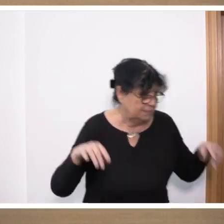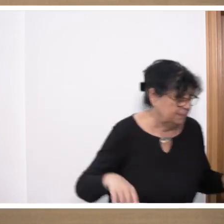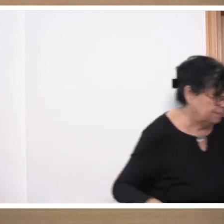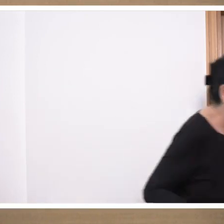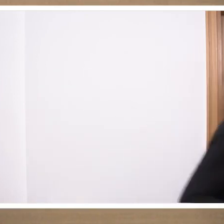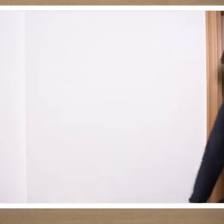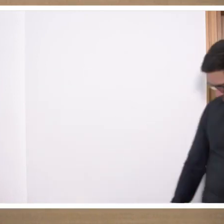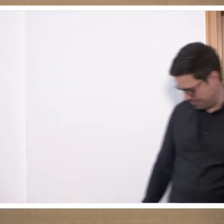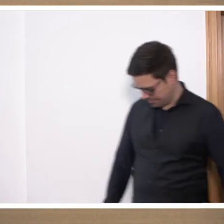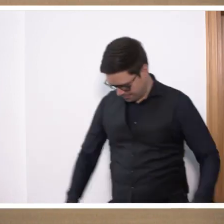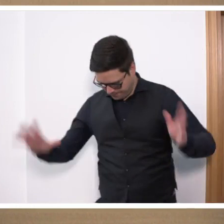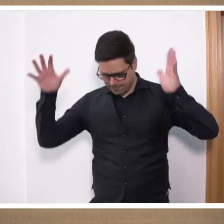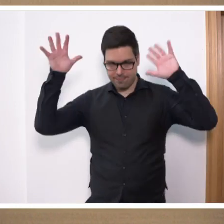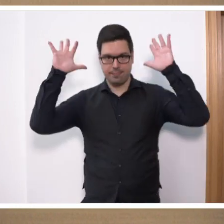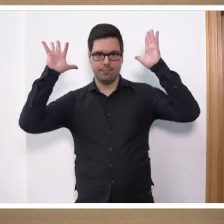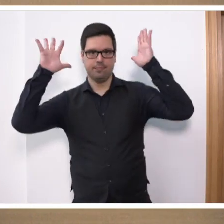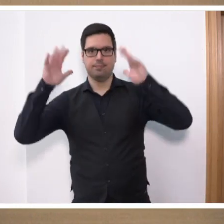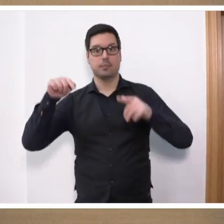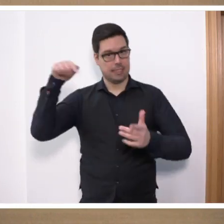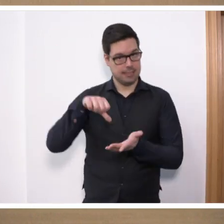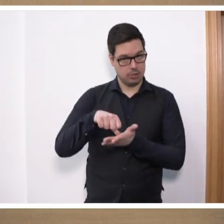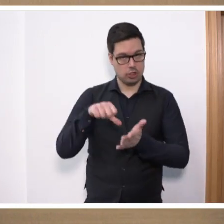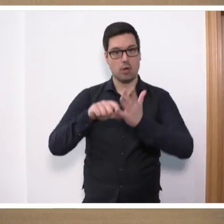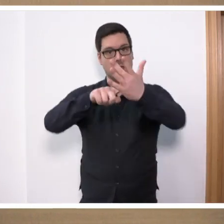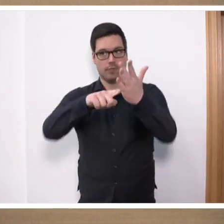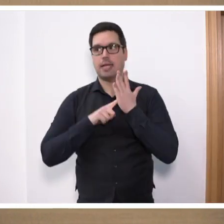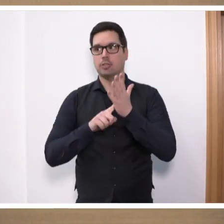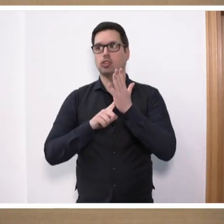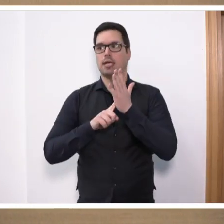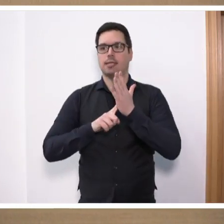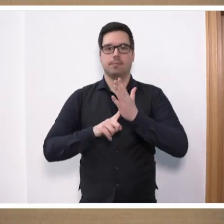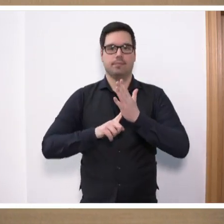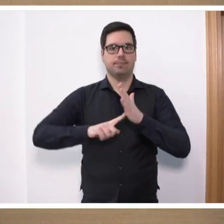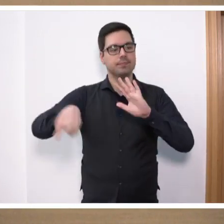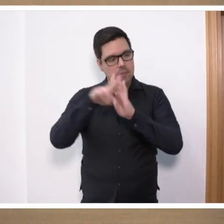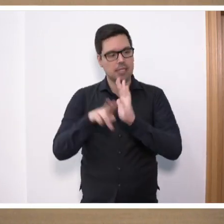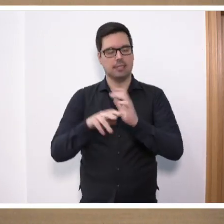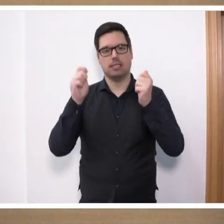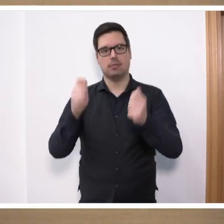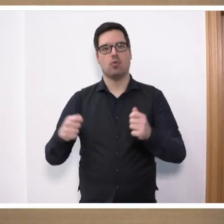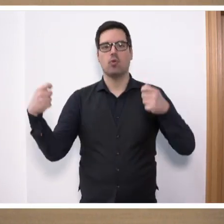festzustellen, dass mit dem Gesetzesentwurf zum